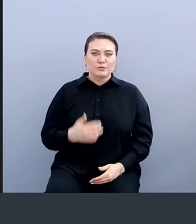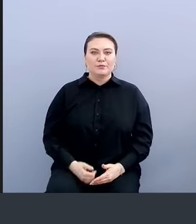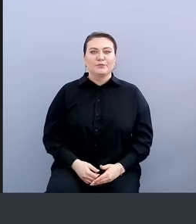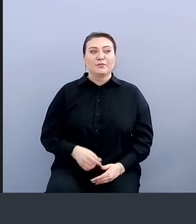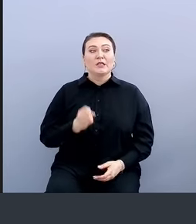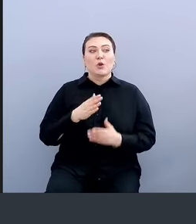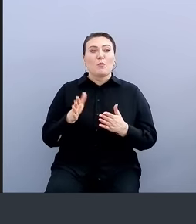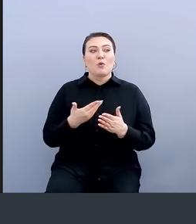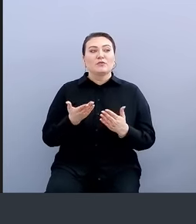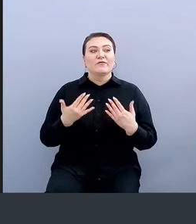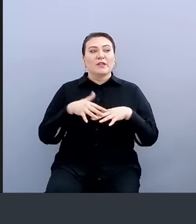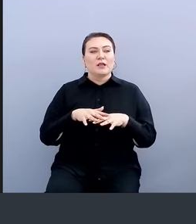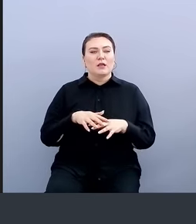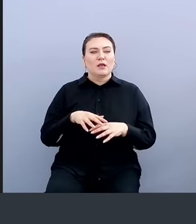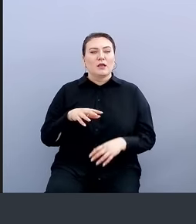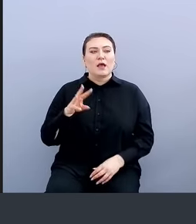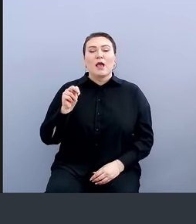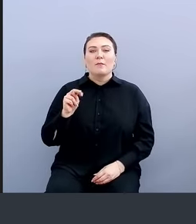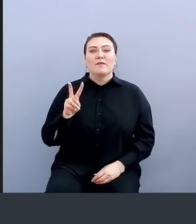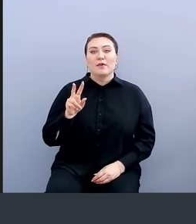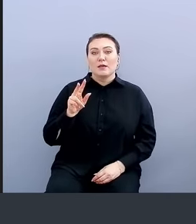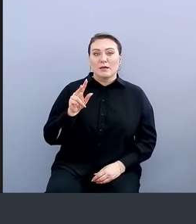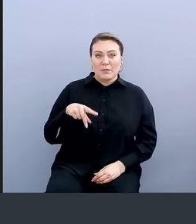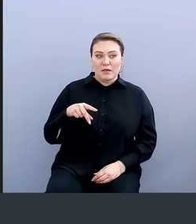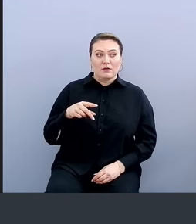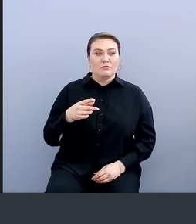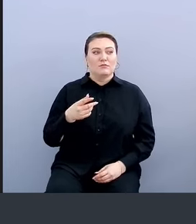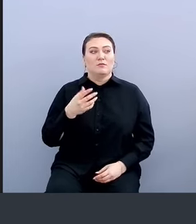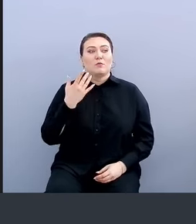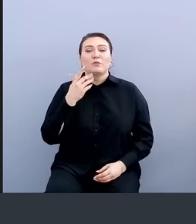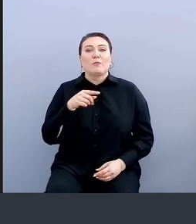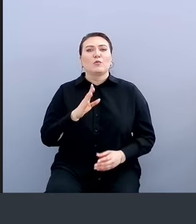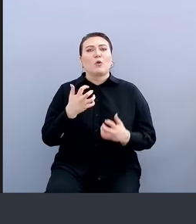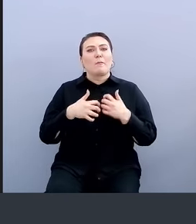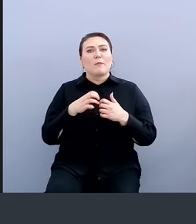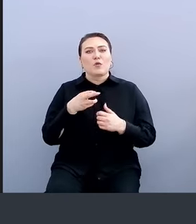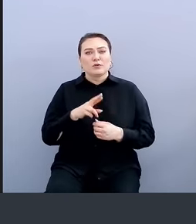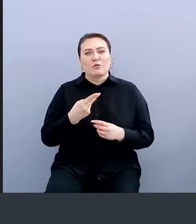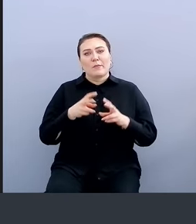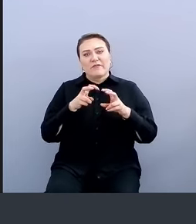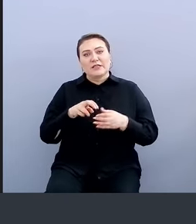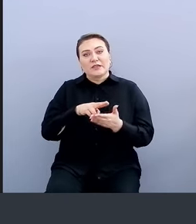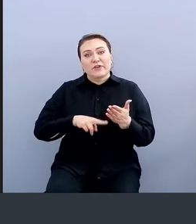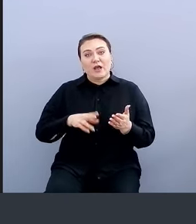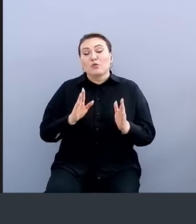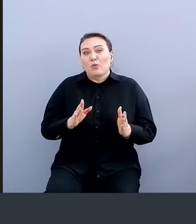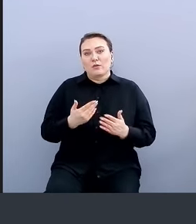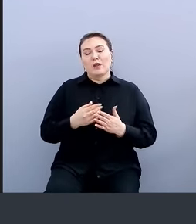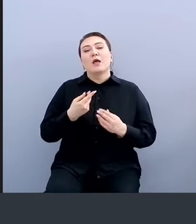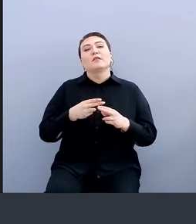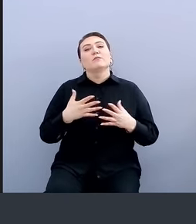внедрения MVP, даже если у вас там не будет большого бэккенда, а будет только прокся, который проверяет сертификаты, у вас уже будет большая польза, потому что